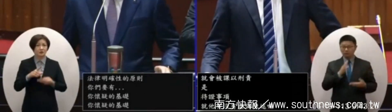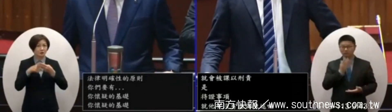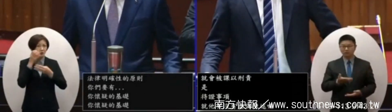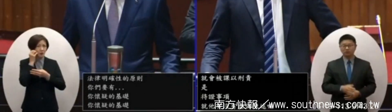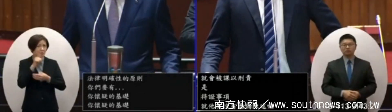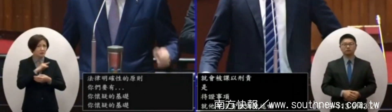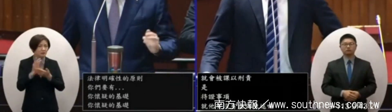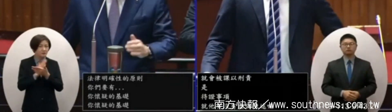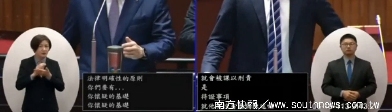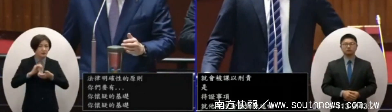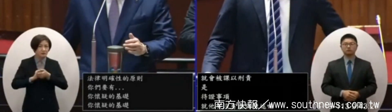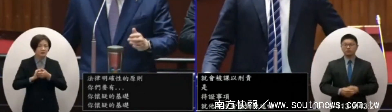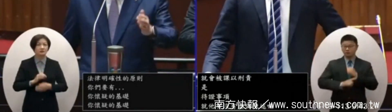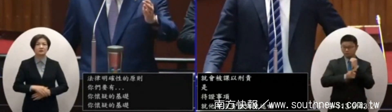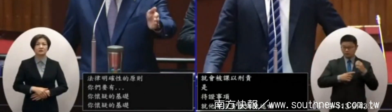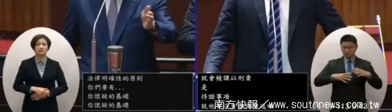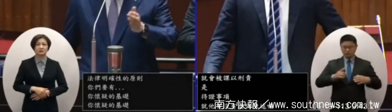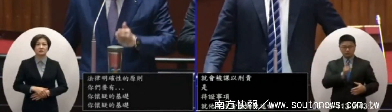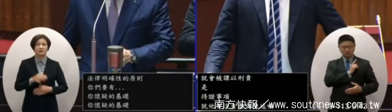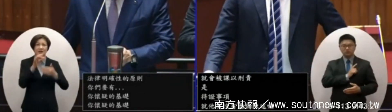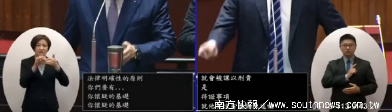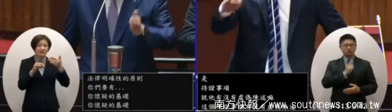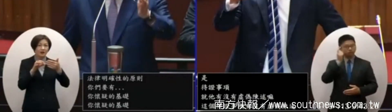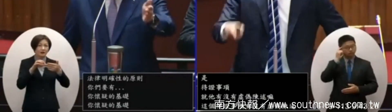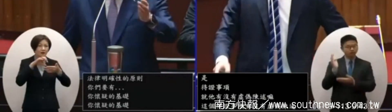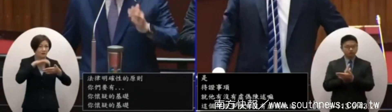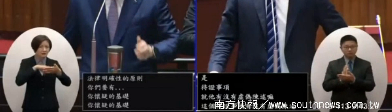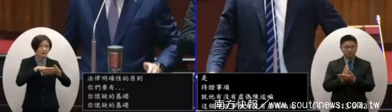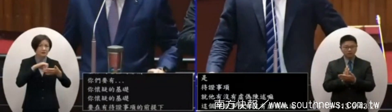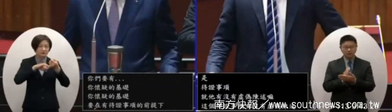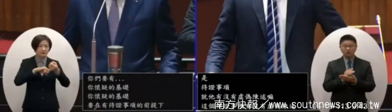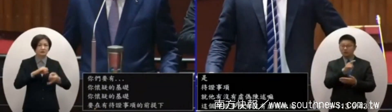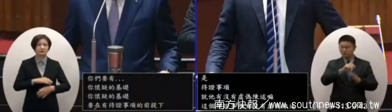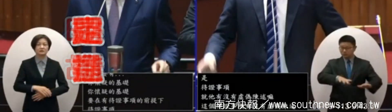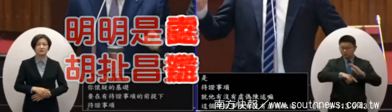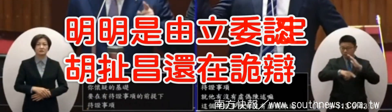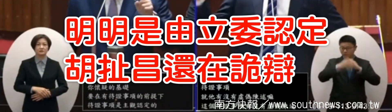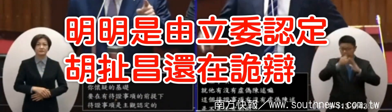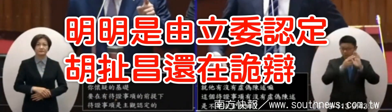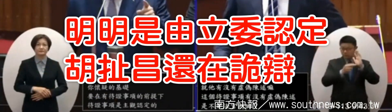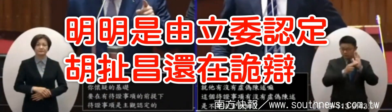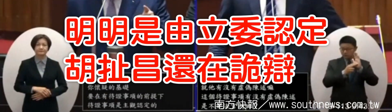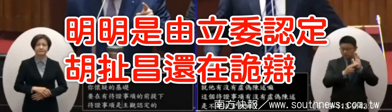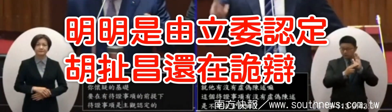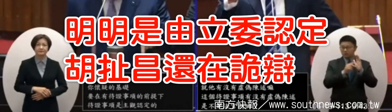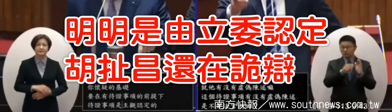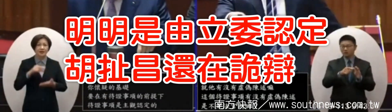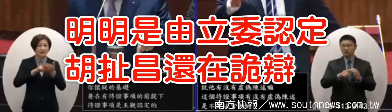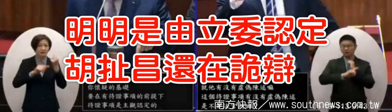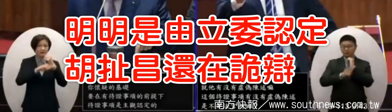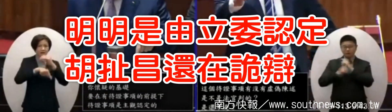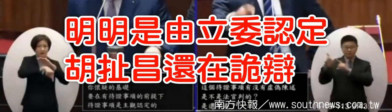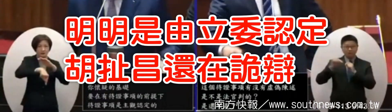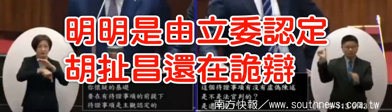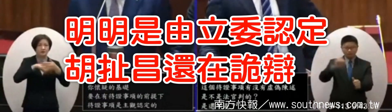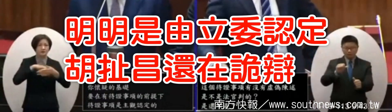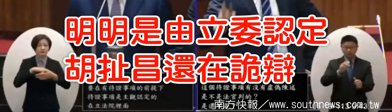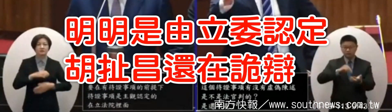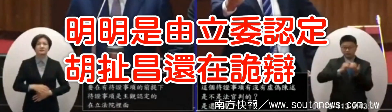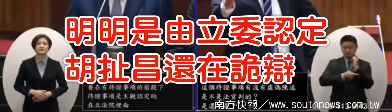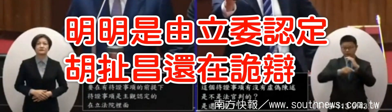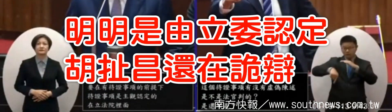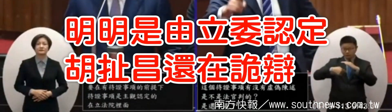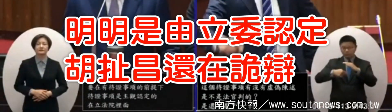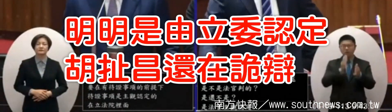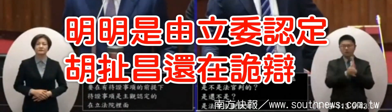認定的是法官主觀認定的齁所以按照院長您的說法在立法院裡面是立法院可以行